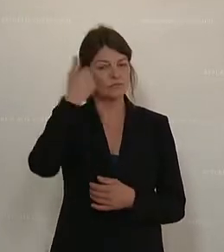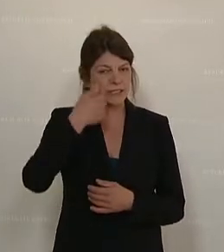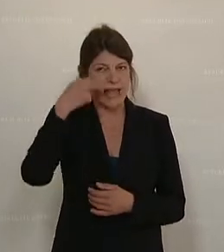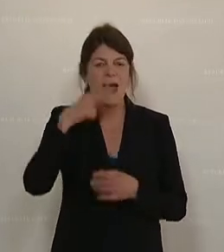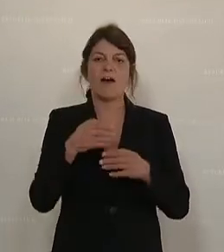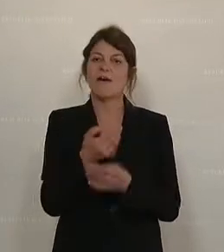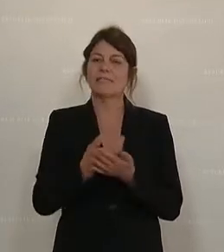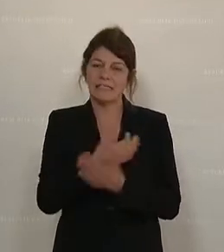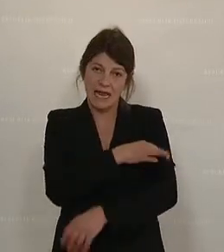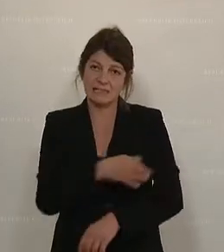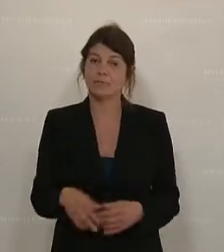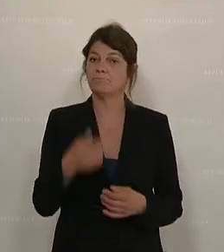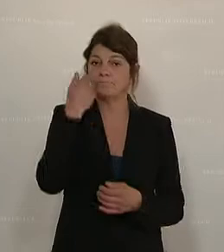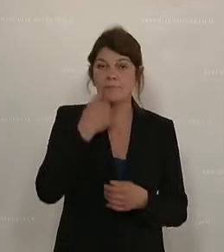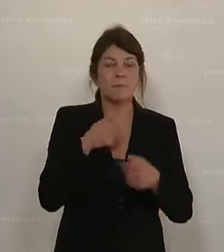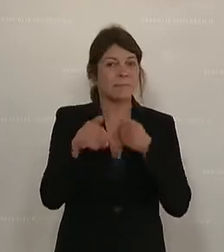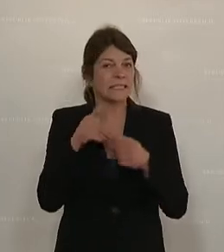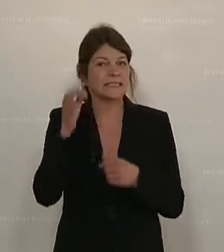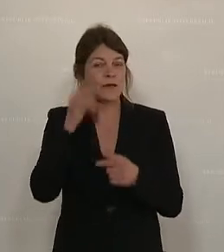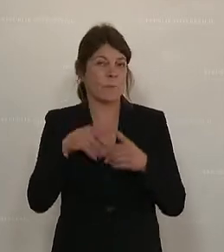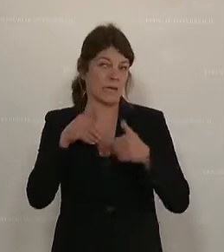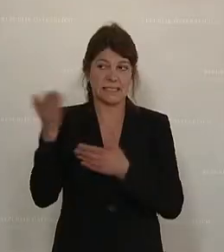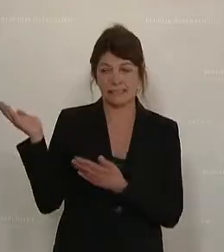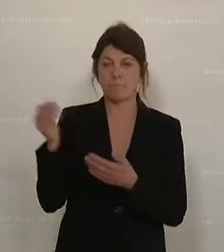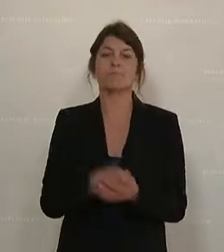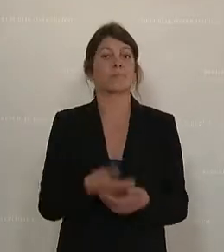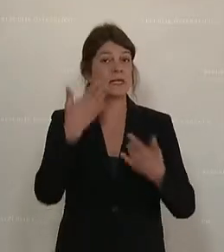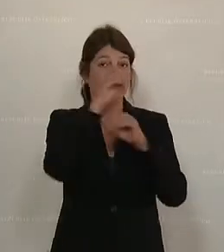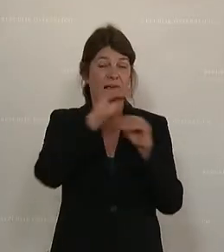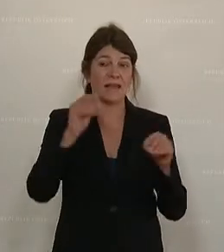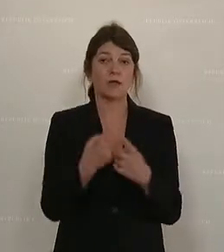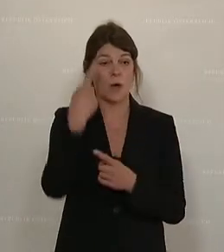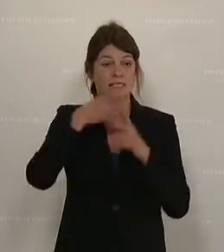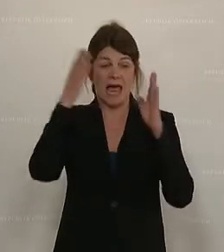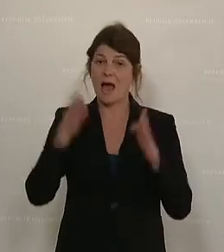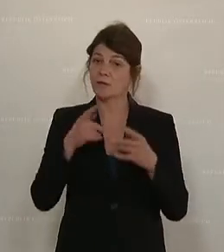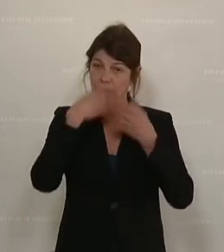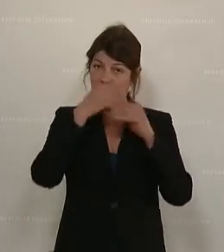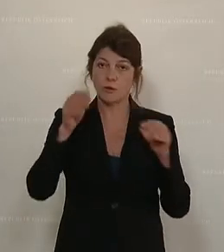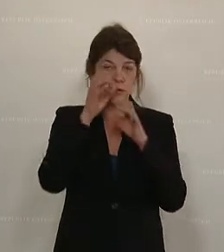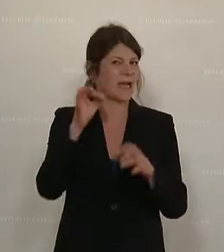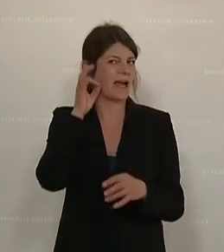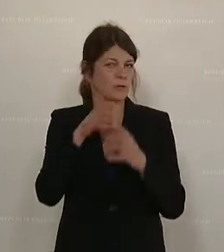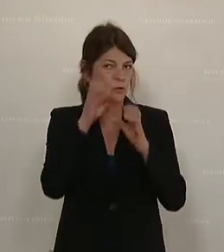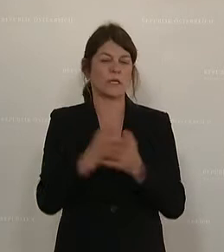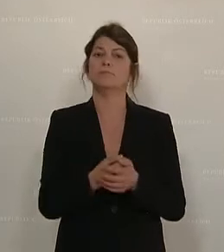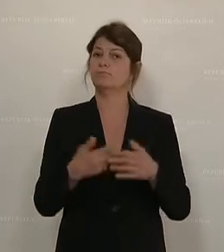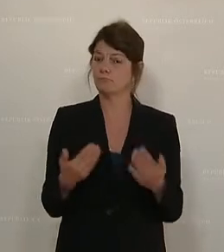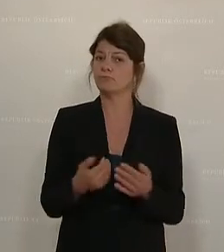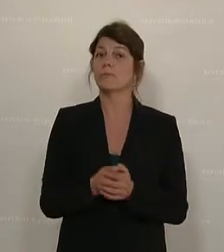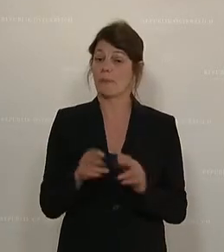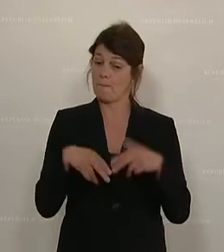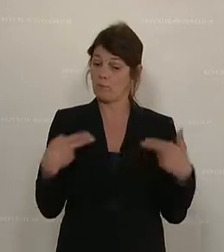Vizekanzler, sehr geehrte Ministerinnen und Minister, sehr geehrtes Hohes Haus und sehr geehrte Zuseherinnen und Zuseher. Dem